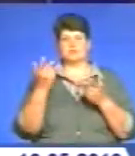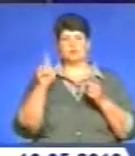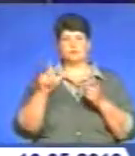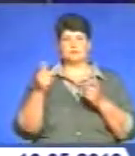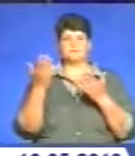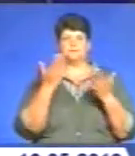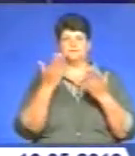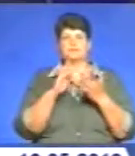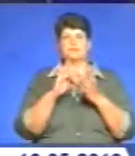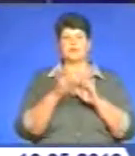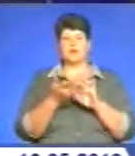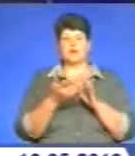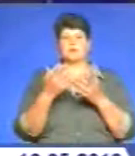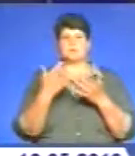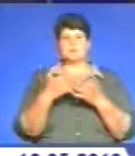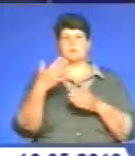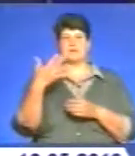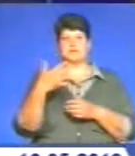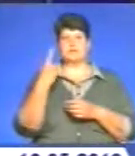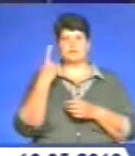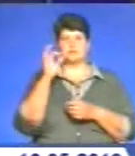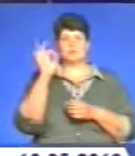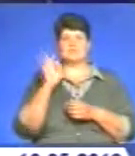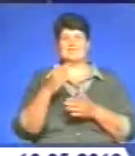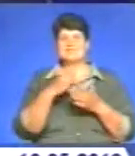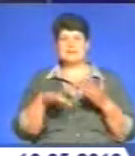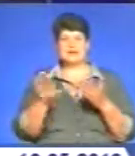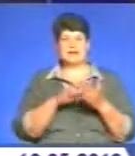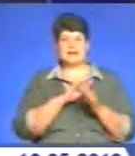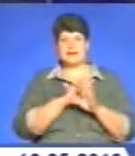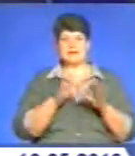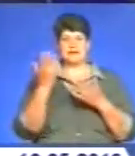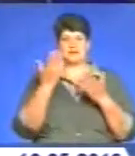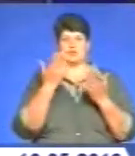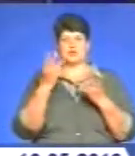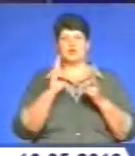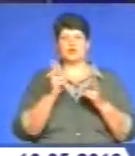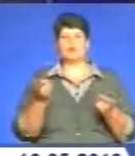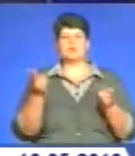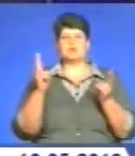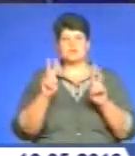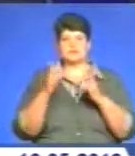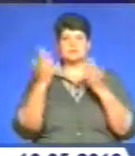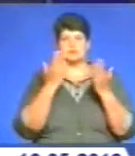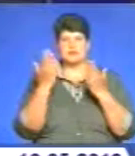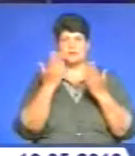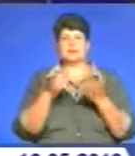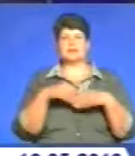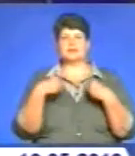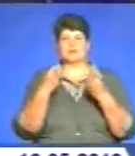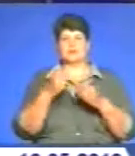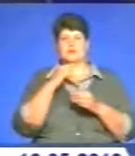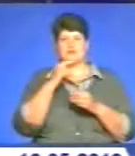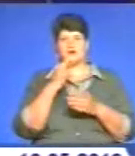а це близько 51%, узагалі не читають. Ті, хто ще залишився в лавах читачів, все ж надають перевагу друкованим